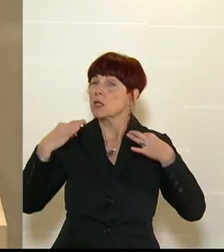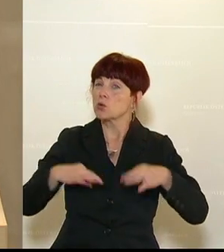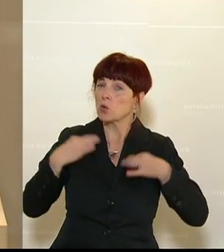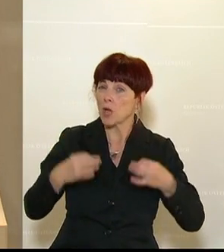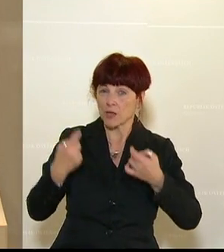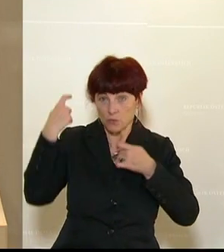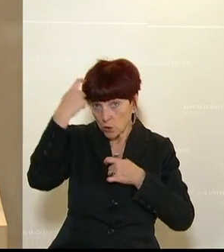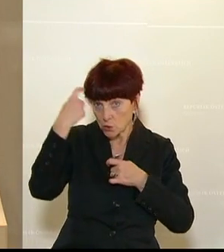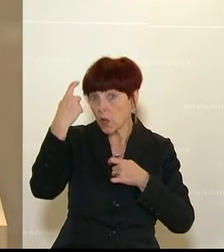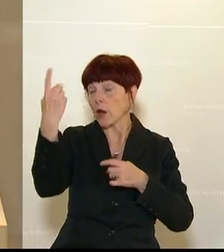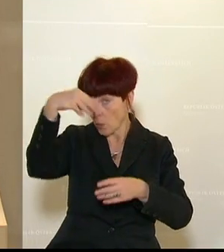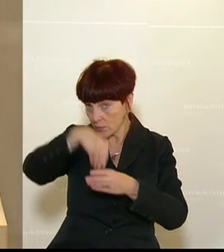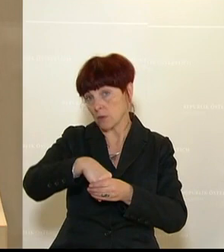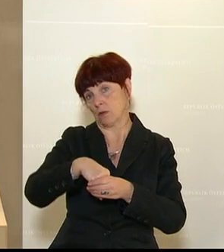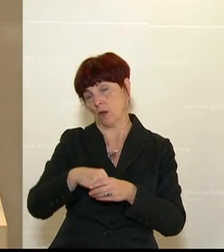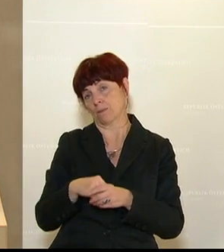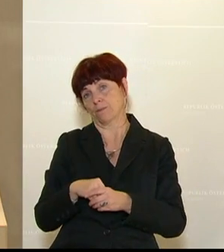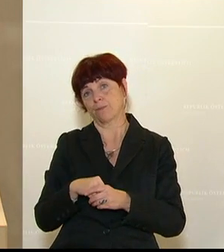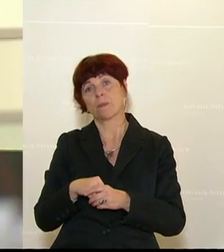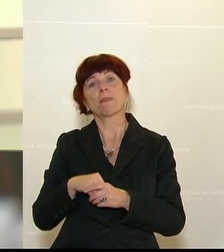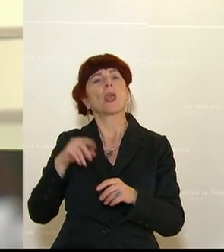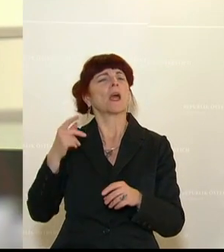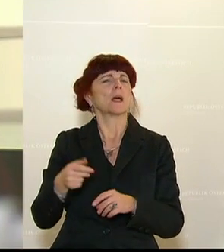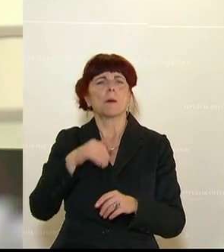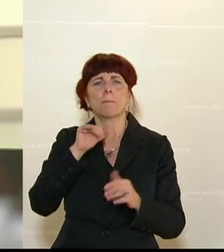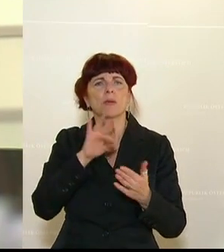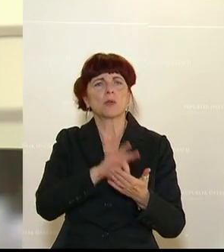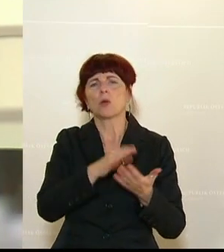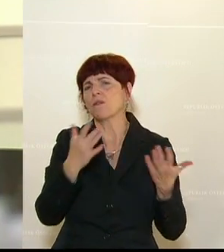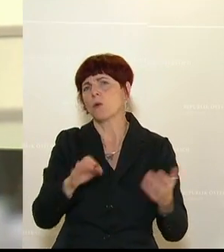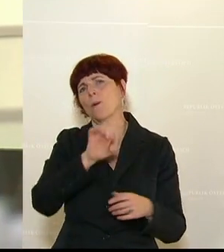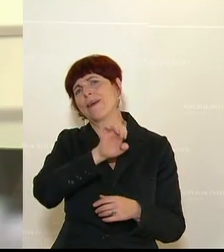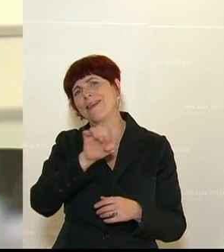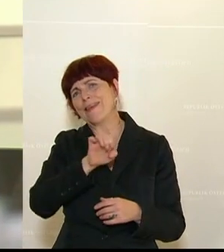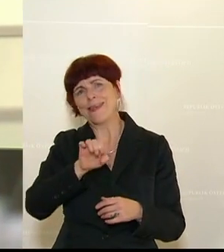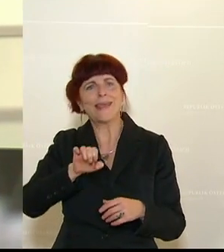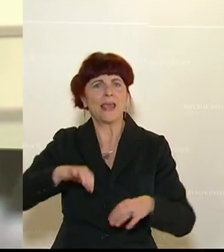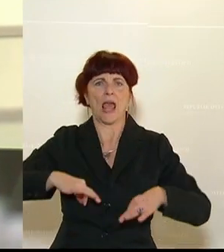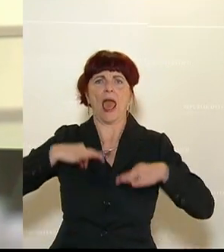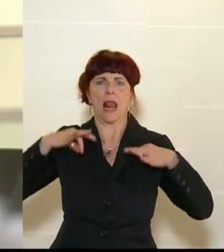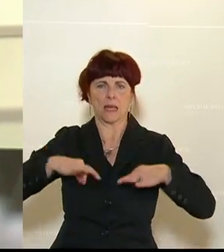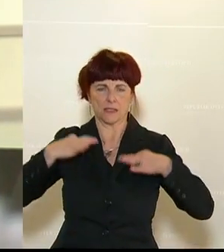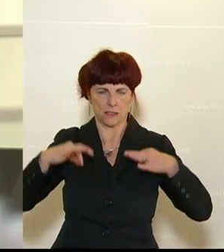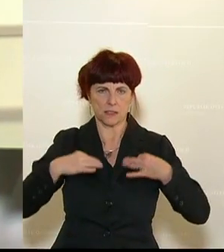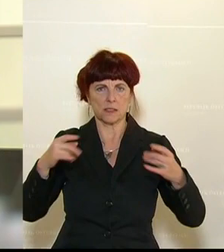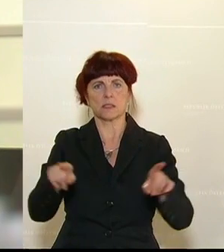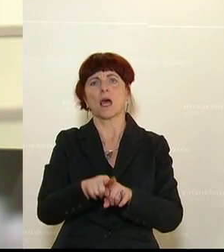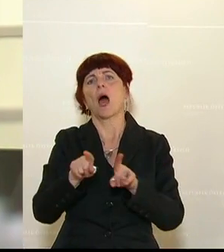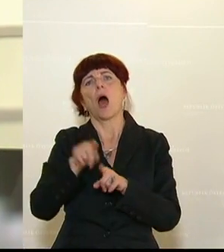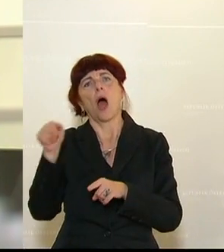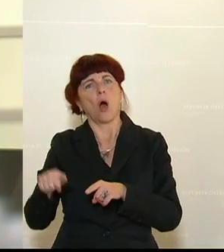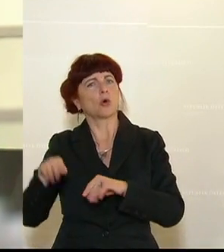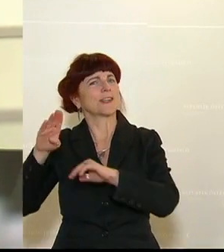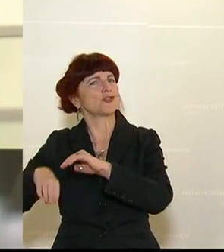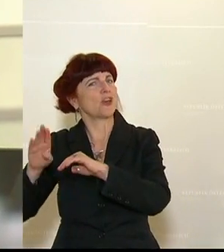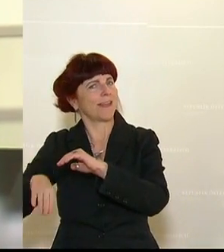Rechnung getragen werden. Betonen möchte ich hier die Entwicklungen im Bereich E-Health, die unbedingt forciert werden. Nun, Gender-Aspekte, die